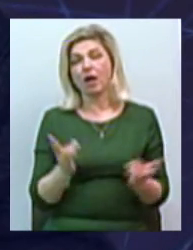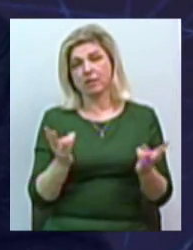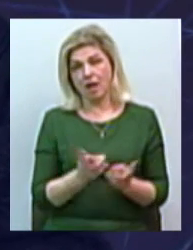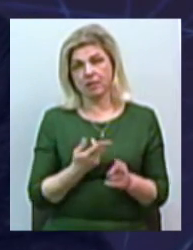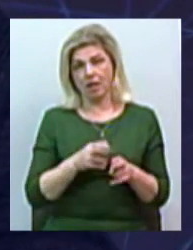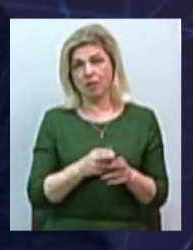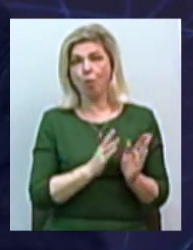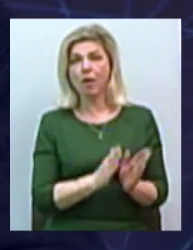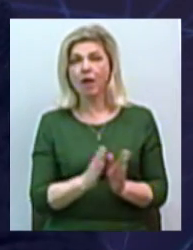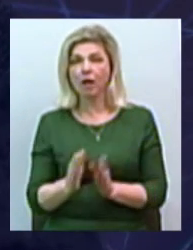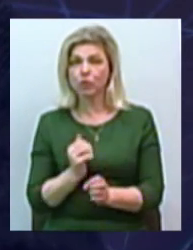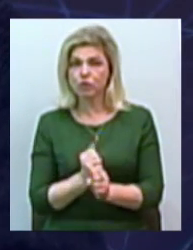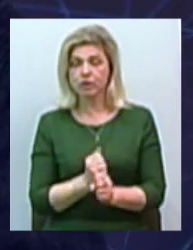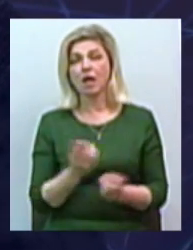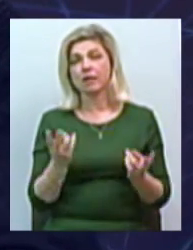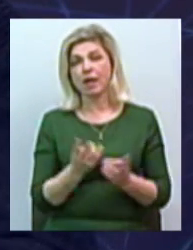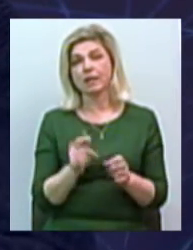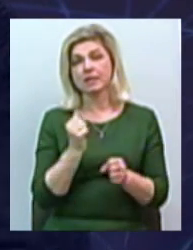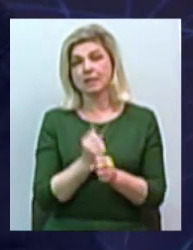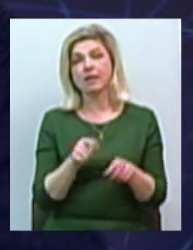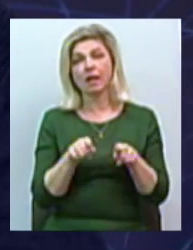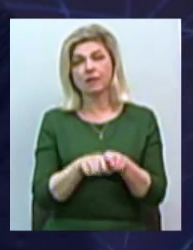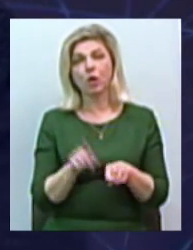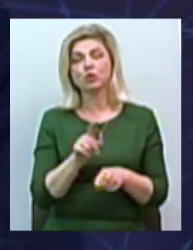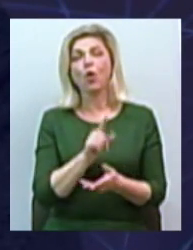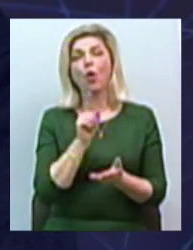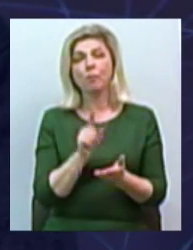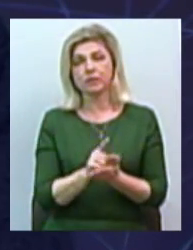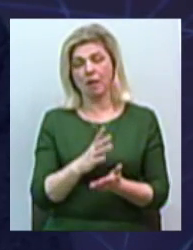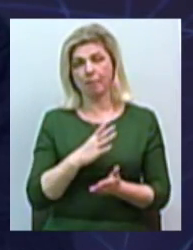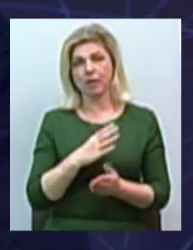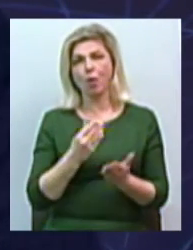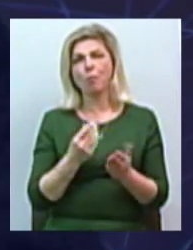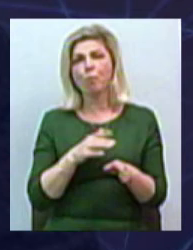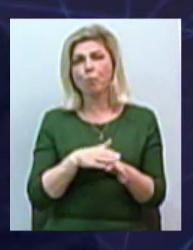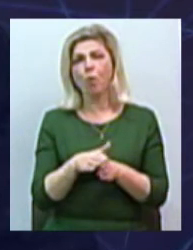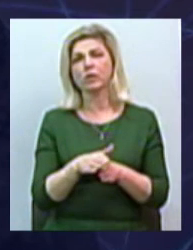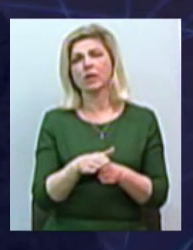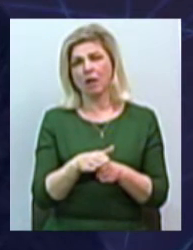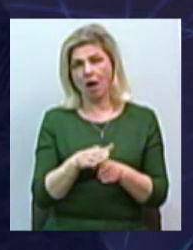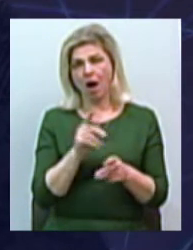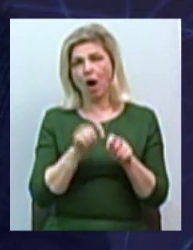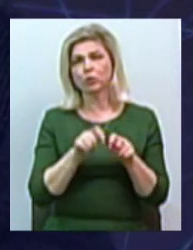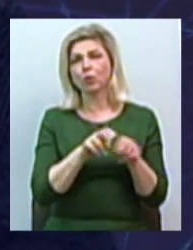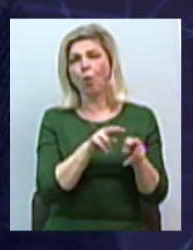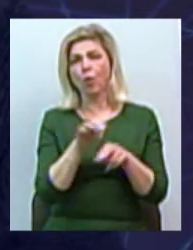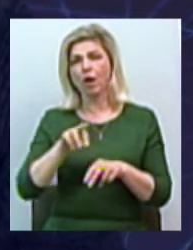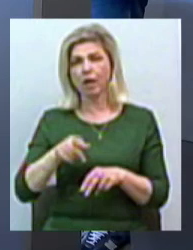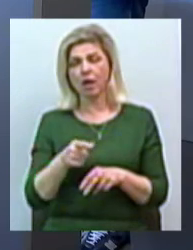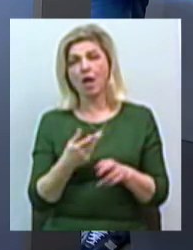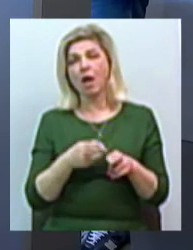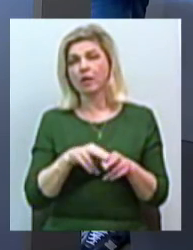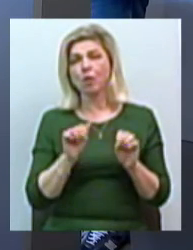упорядочити. Значить, треба зробити так, щоб дійсно був полноценний контроль. Відповідь, по-більшому счету, це може бути дуже